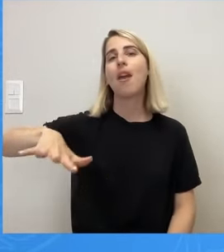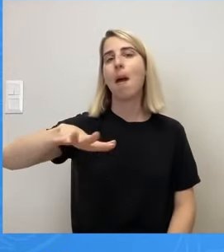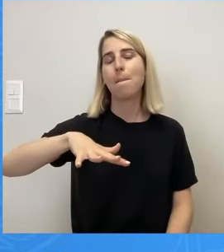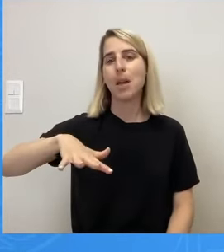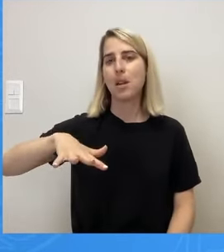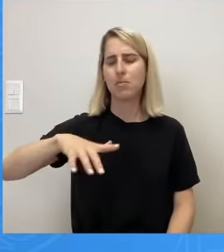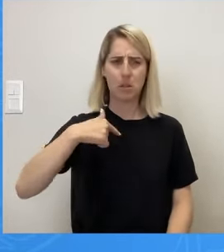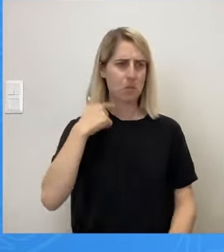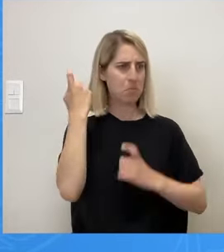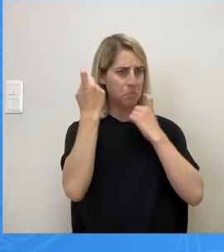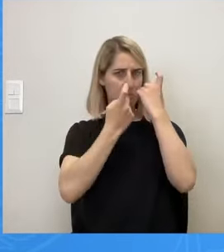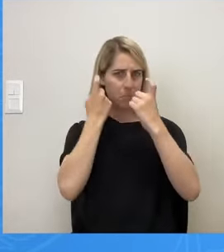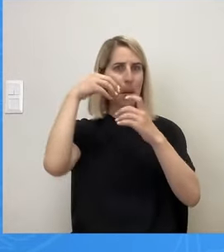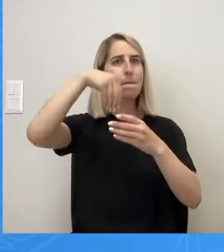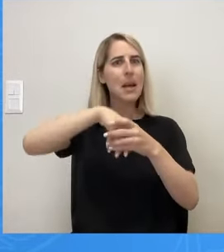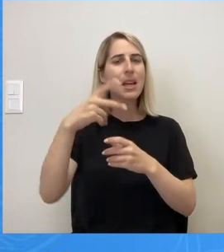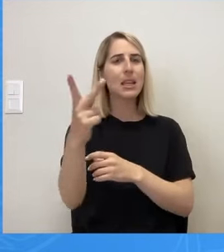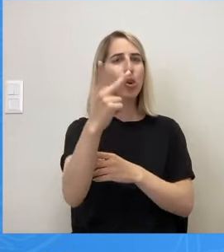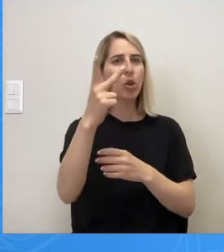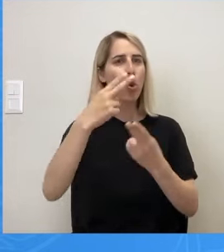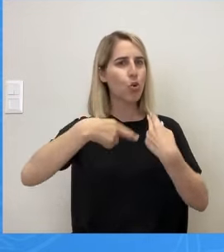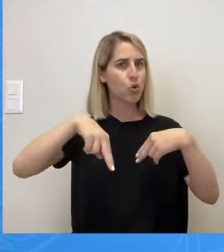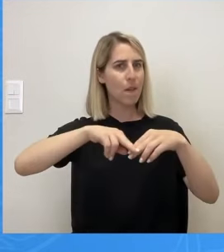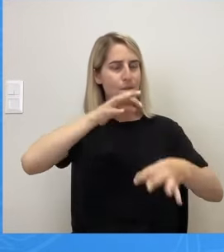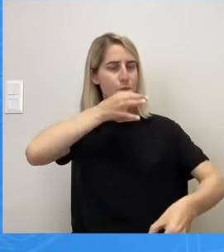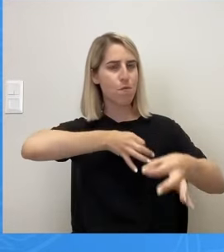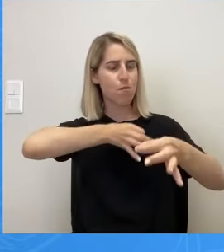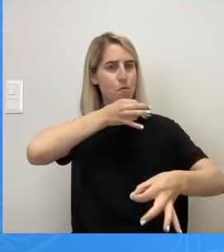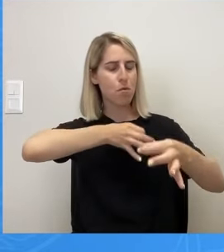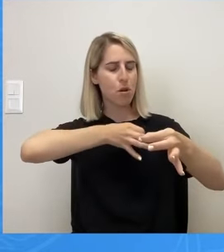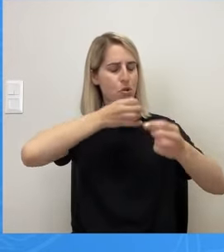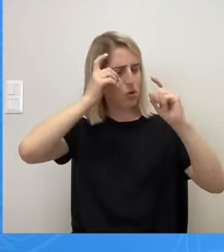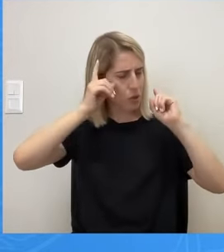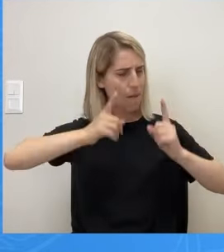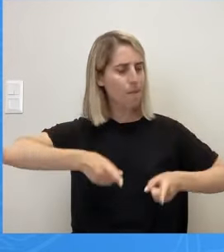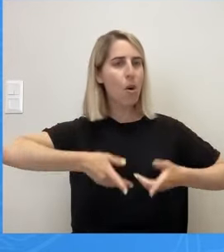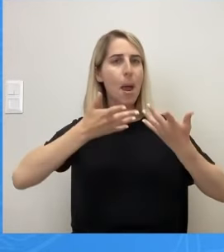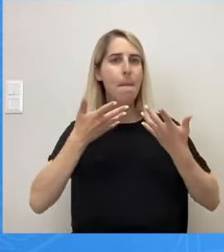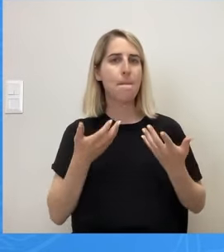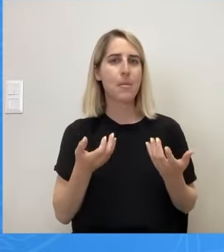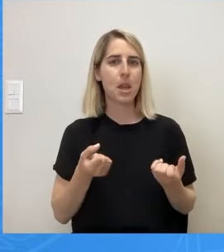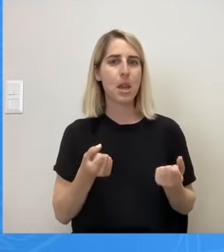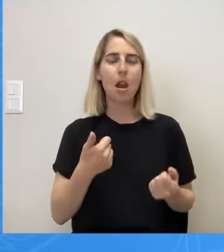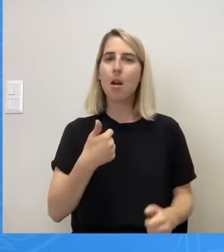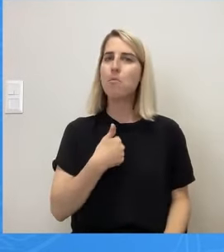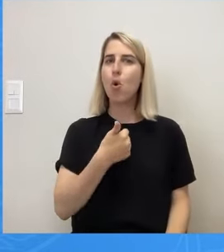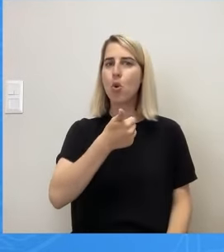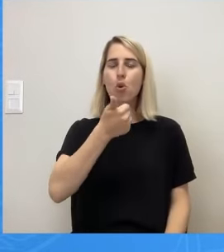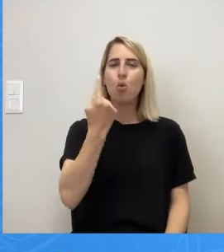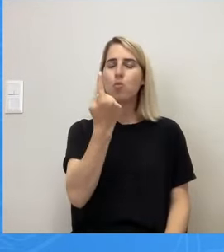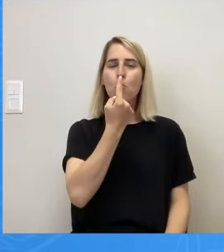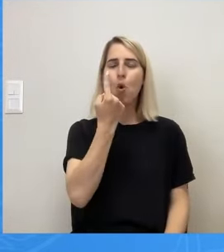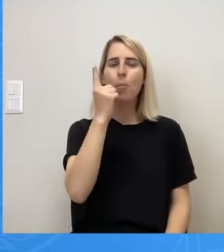στο κοινοτικό συμβούλιο, ενώ υπήρχε συμφωνία, μόνο η Ανοιχτή Πόλη και η Λαϊκή Συσπήρωση υιοθέτησαν το